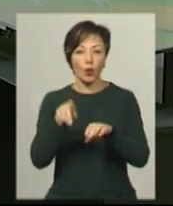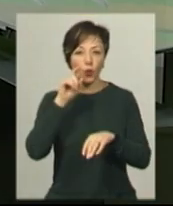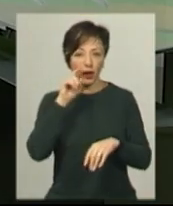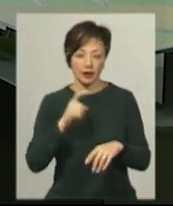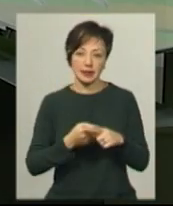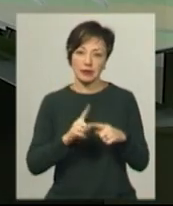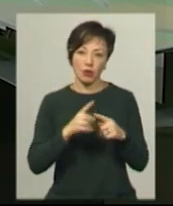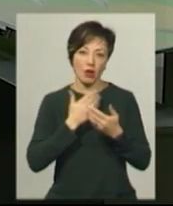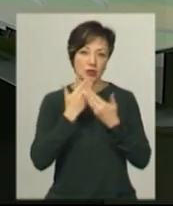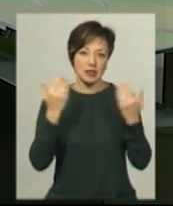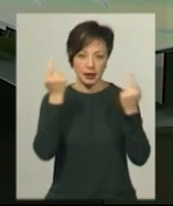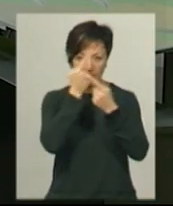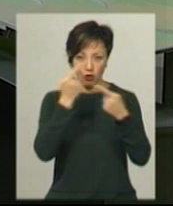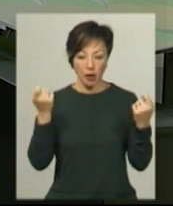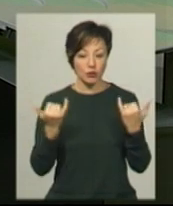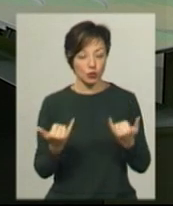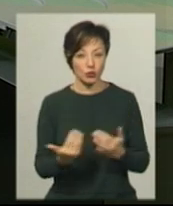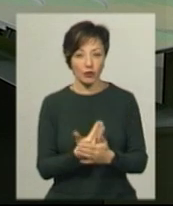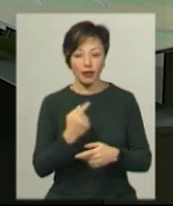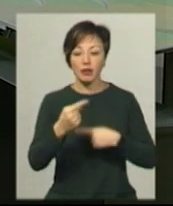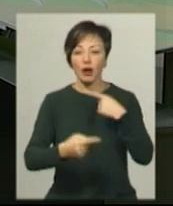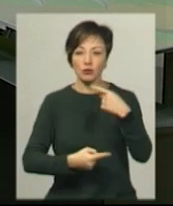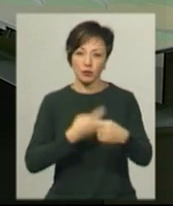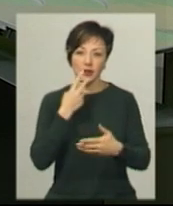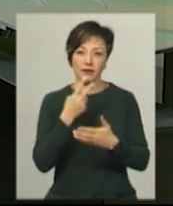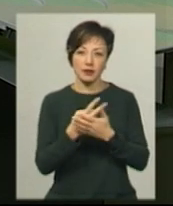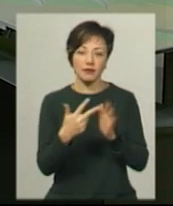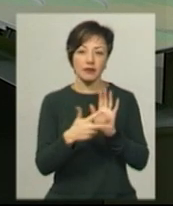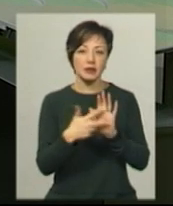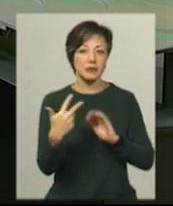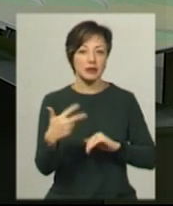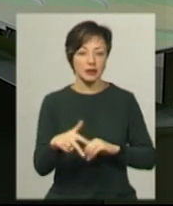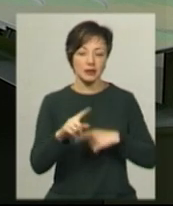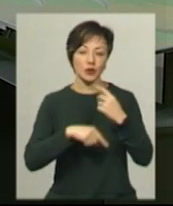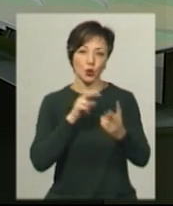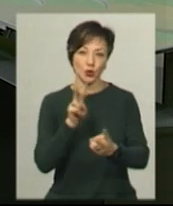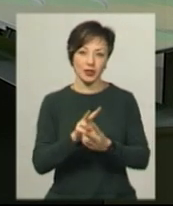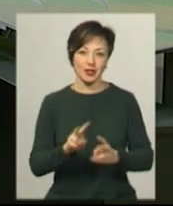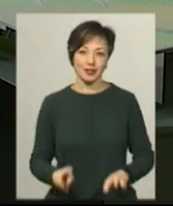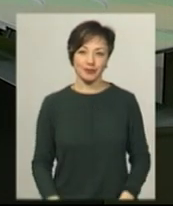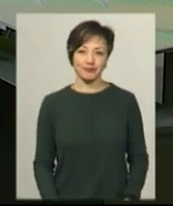Це була остання інформація цього випуску. Наступне в ефірі. Дивіться о 20.30. Побачимось!